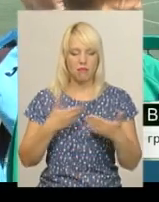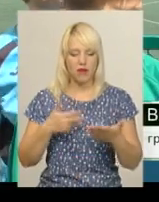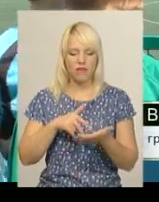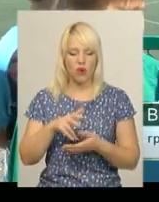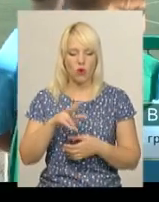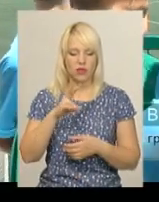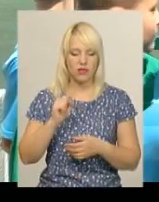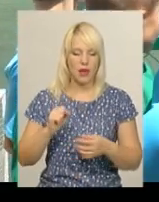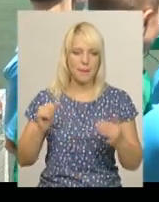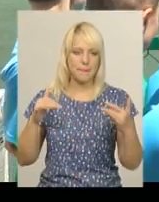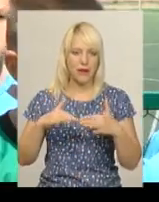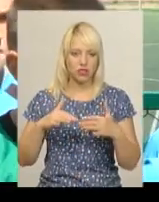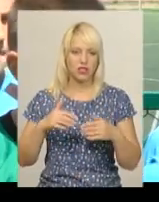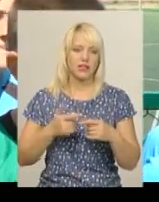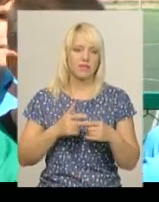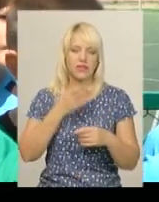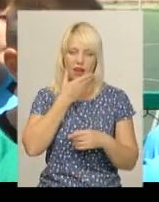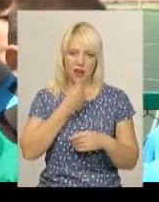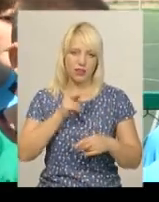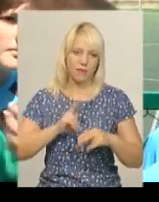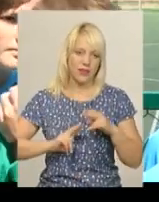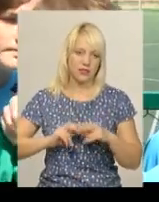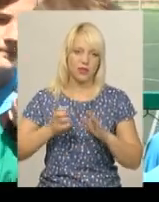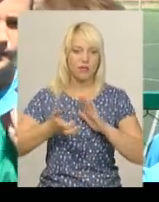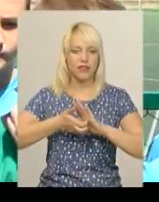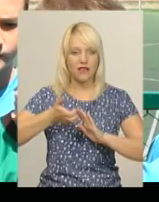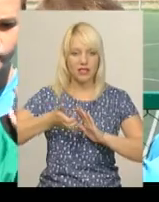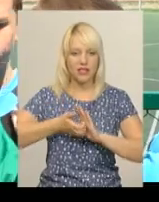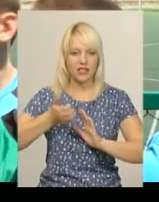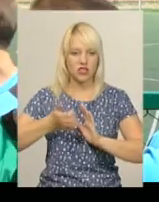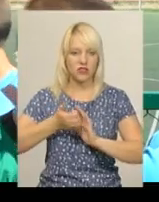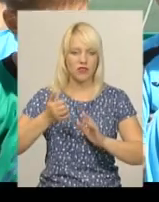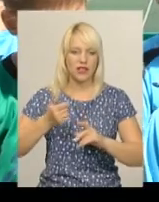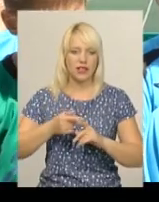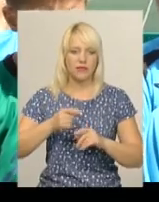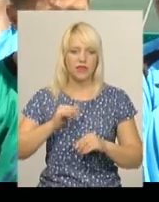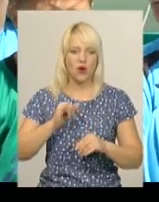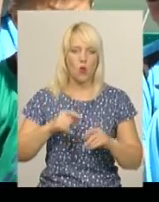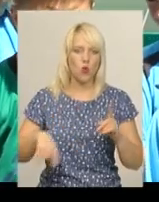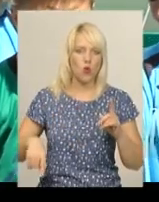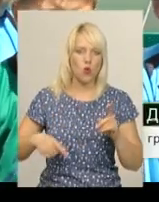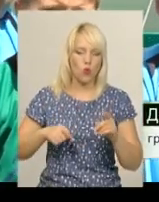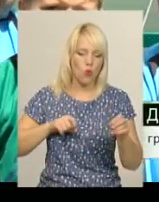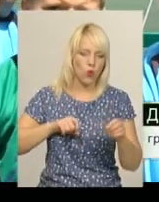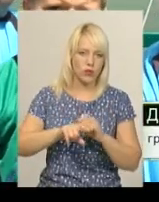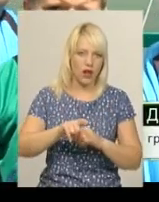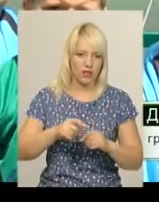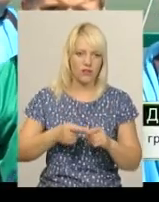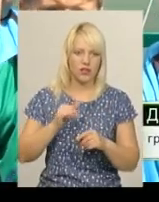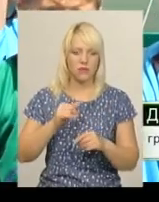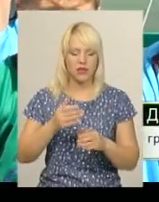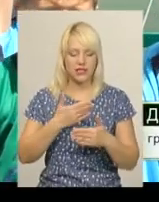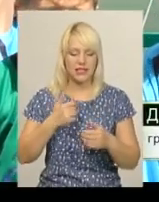матч з добрим настроєм. Не вистачило просто ударів більше поворотом. Ми дуже мало верталися в защиту,